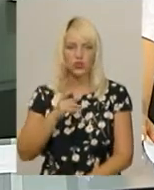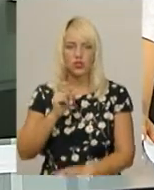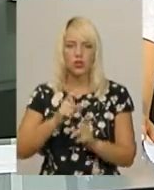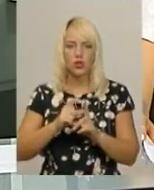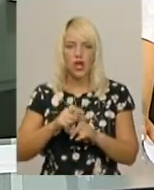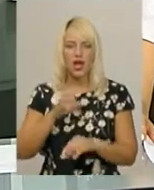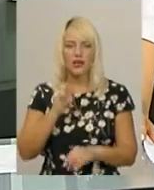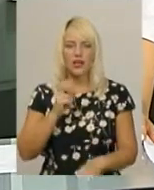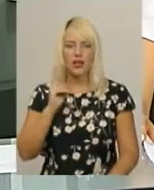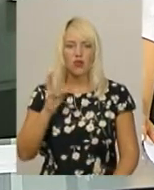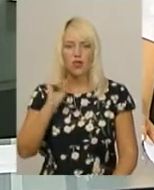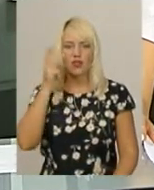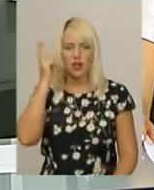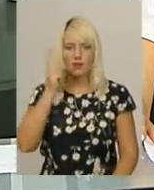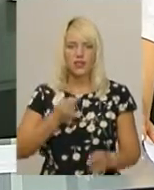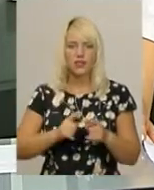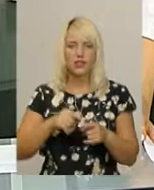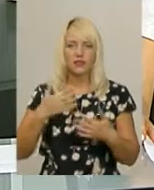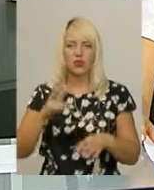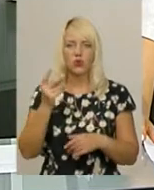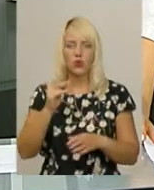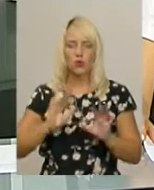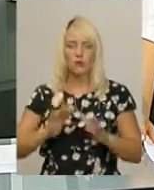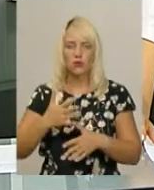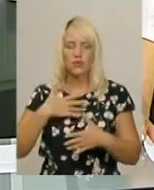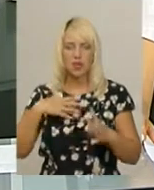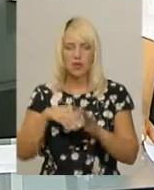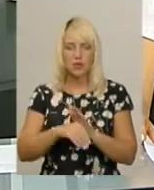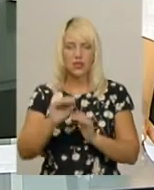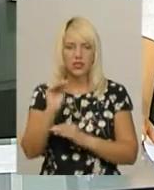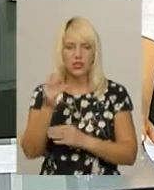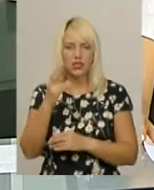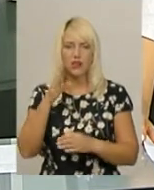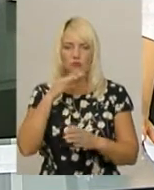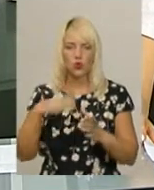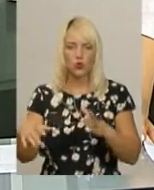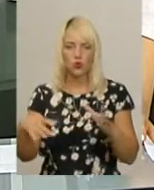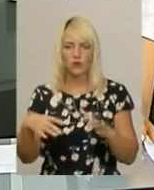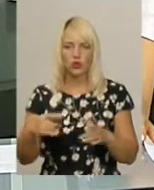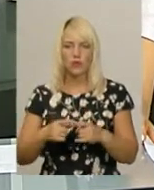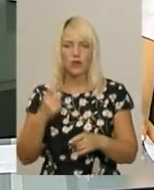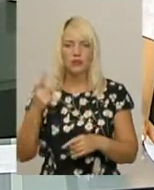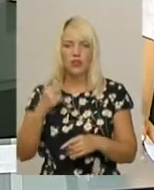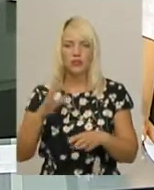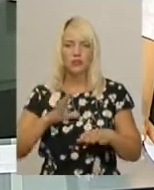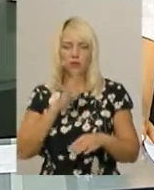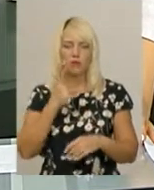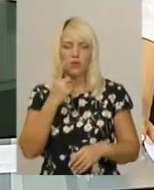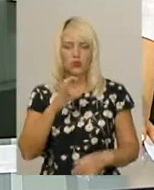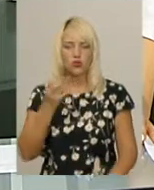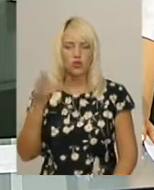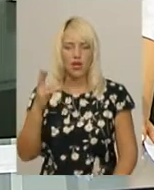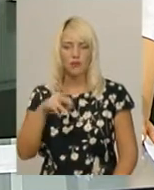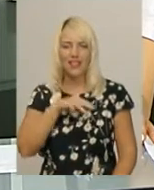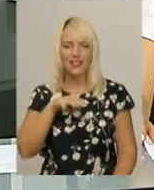словами Андрія Козака, на Хмельниччині це вже другий випадок загибелі дитини у водоймі цього місяця. Перший стався 1 серпня у